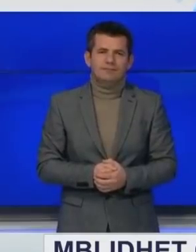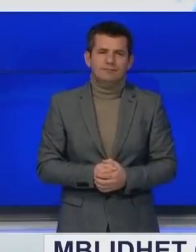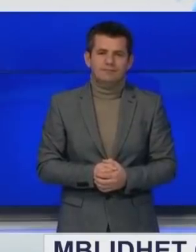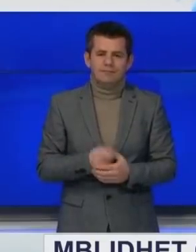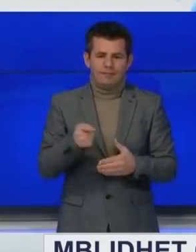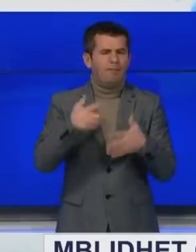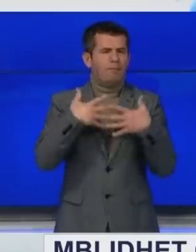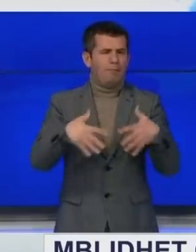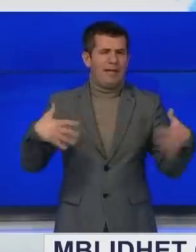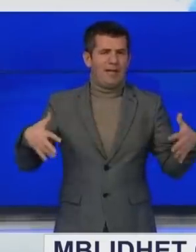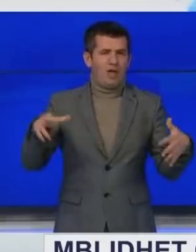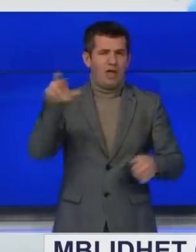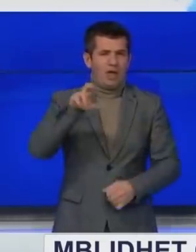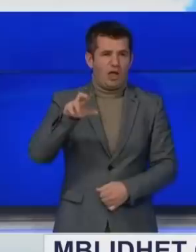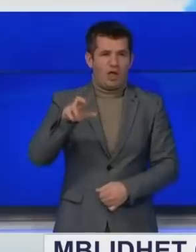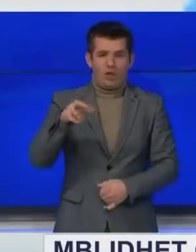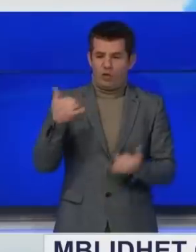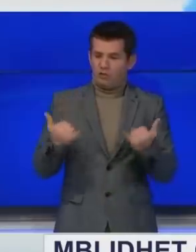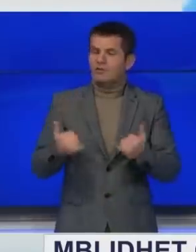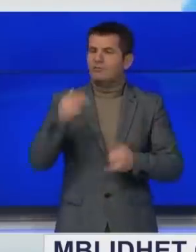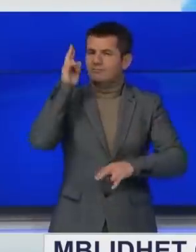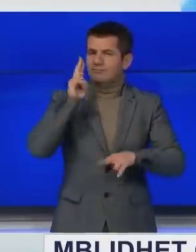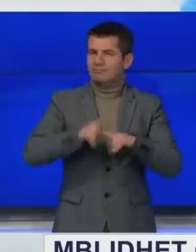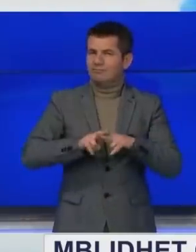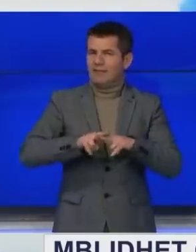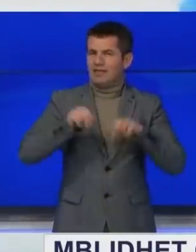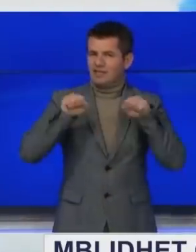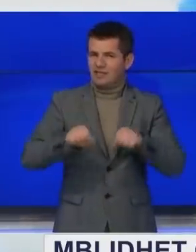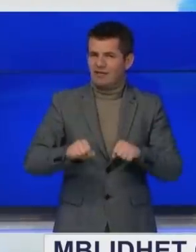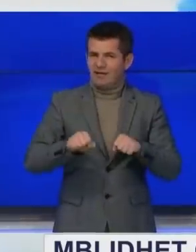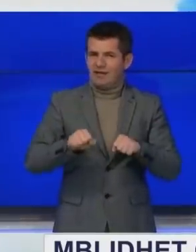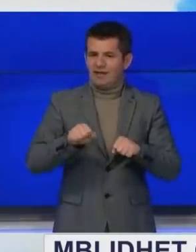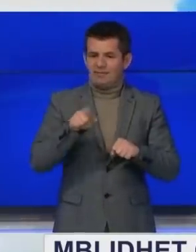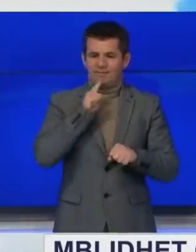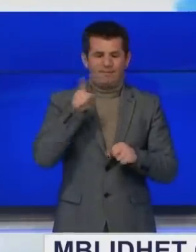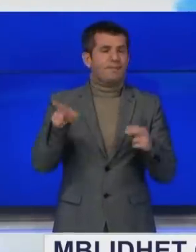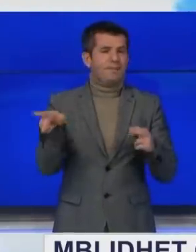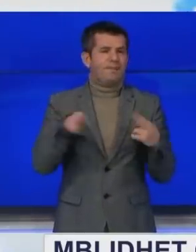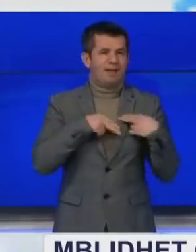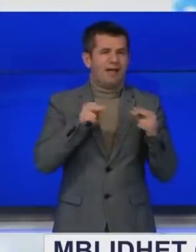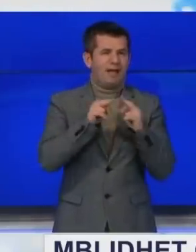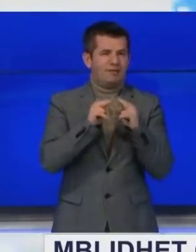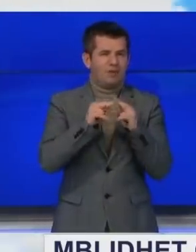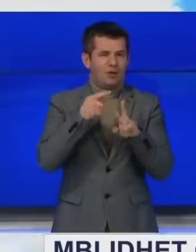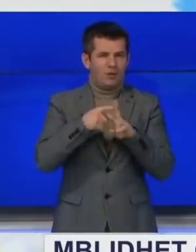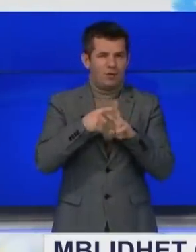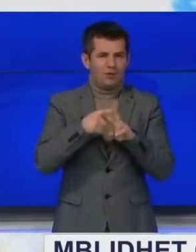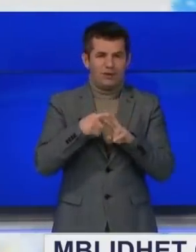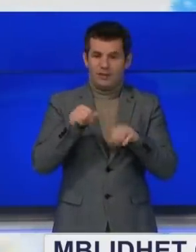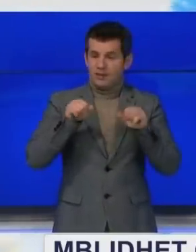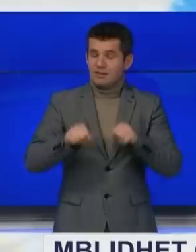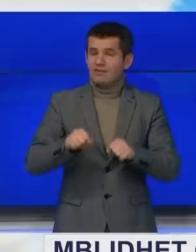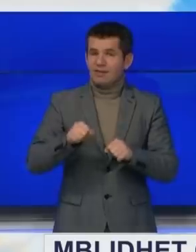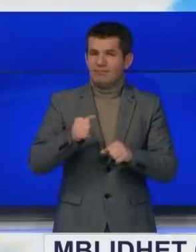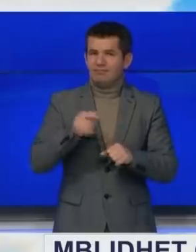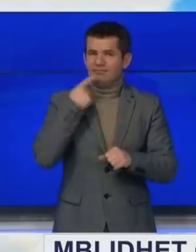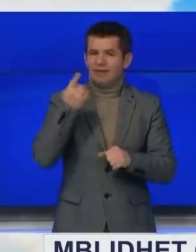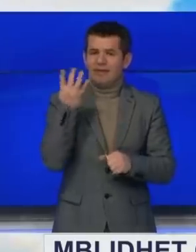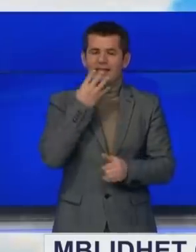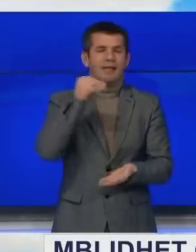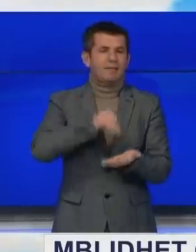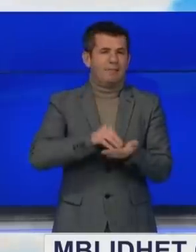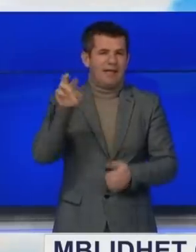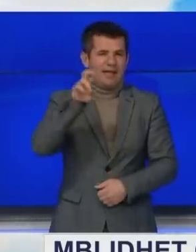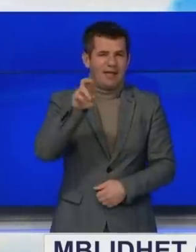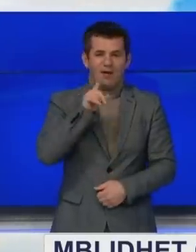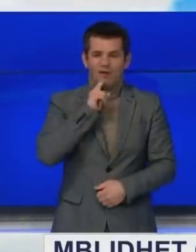Miliona euro ka ndarë të ejnë të në qeveria në detyre u dhequr nga Vdula Hoti. Ekzekutivi ka ndarë 40.000 euro